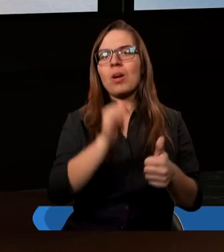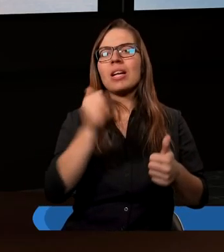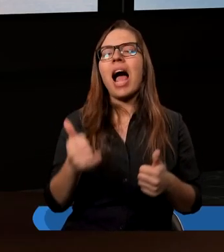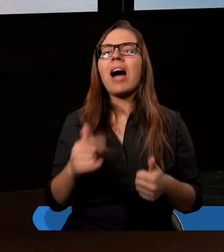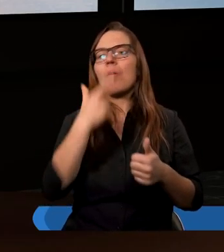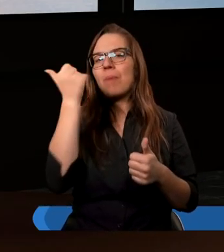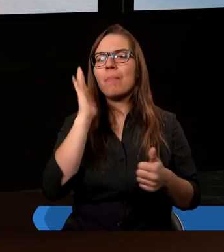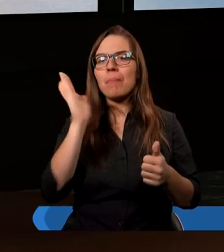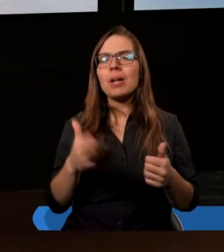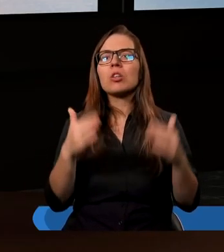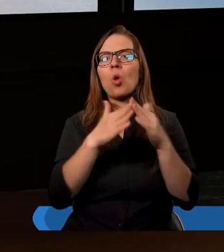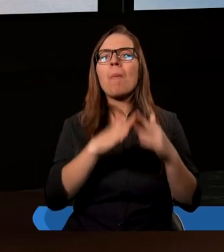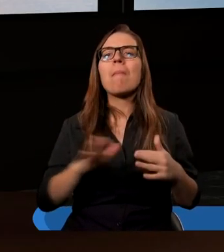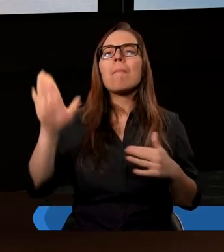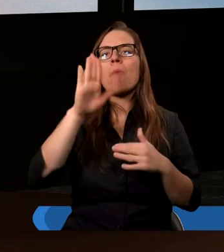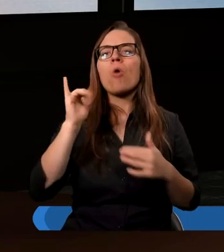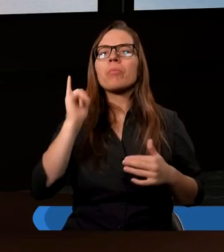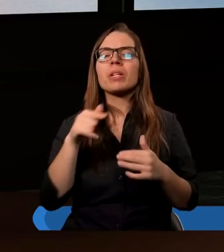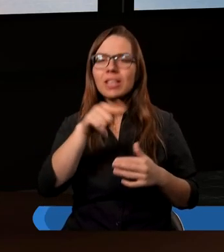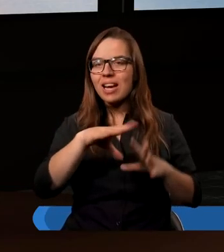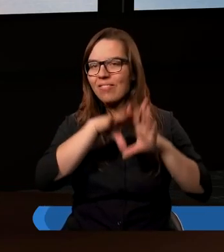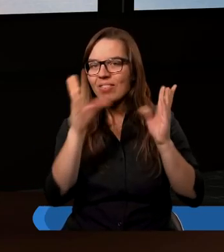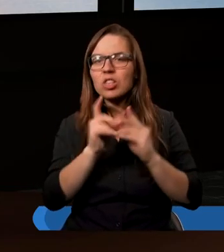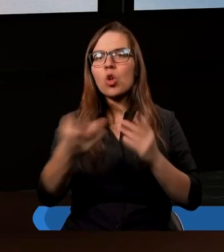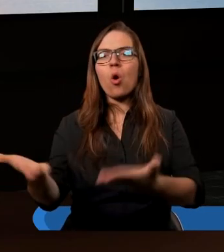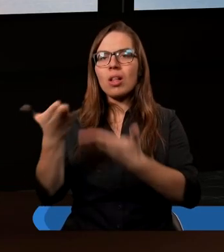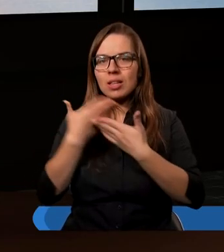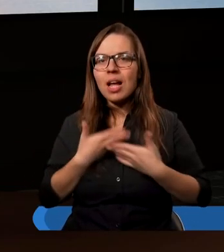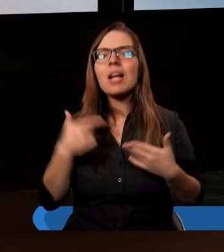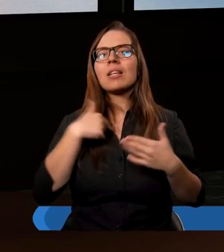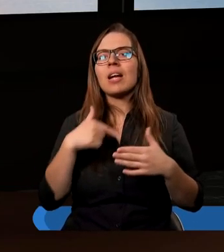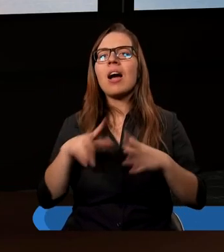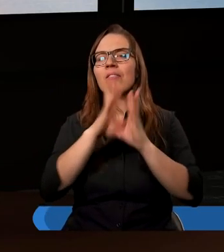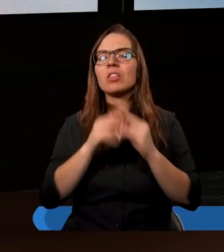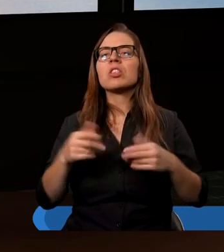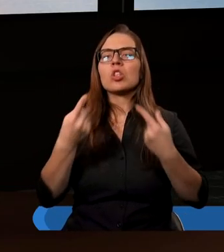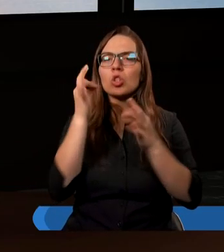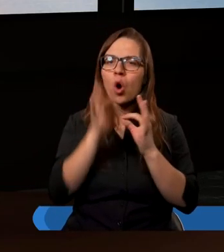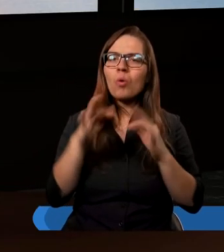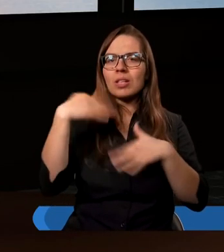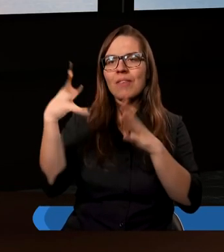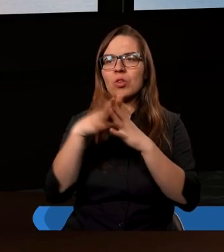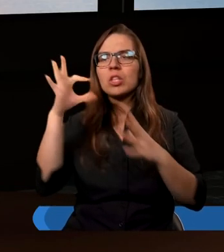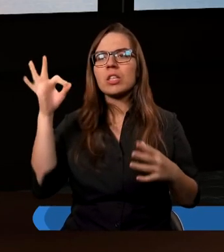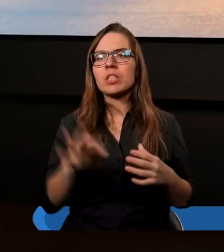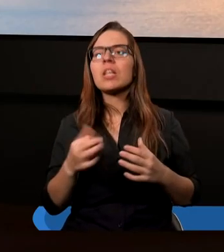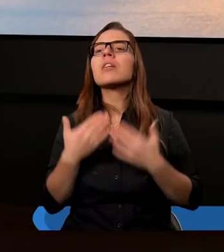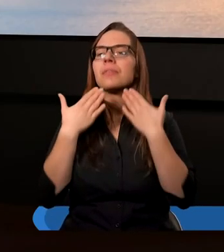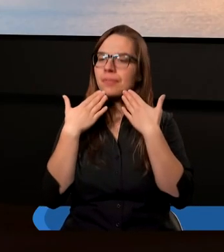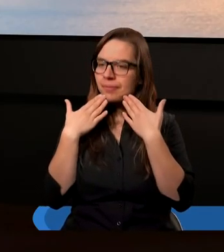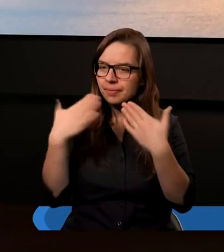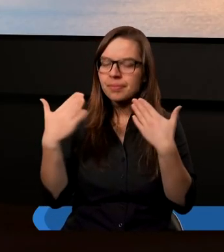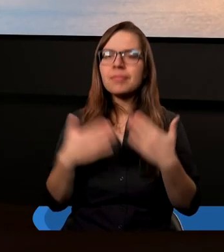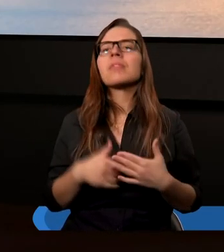pomnik, będzie domem Bożym i ze wszystkiego, co mi dasz, będę Ci dawał dokładnie dziesięcinę. Dziękuję.